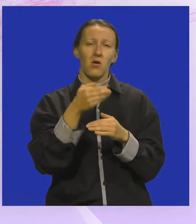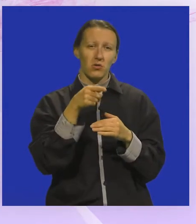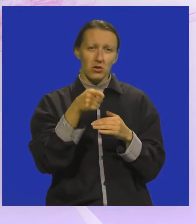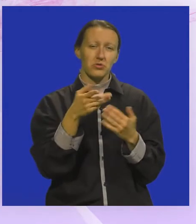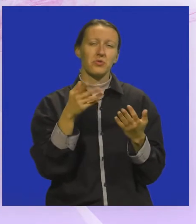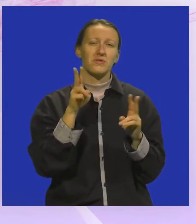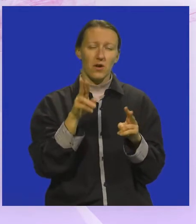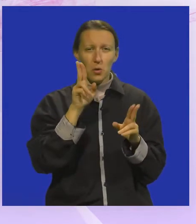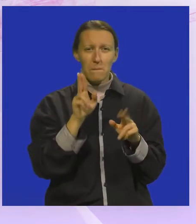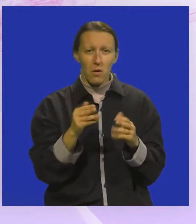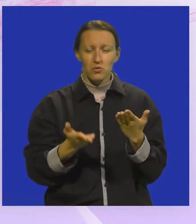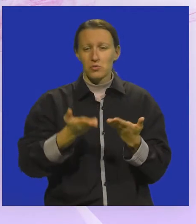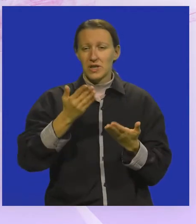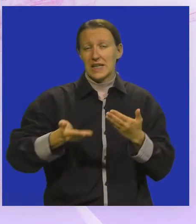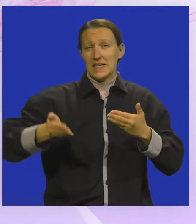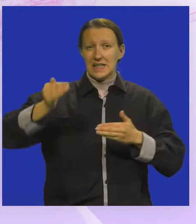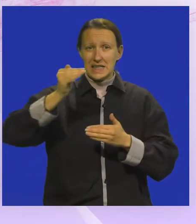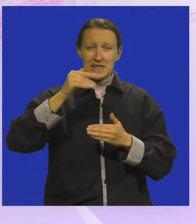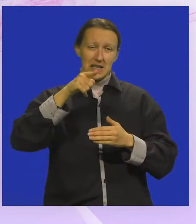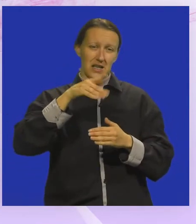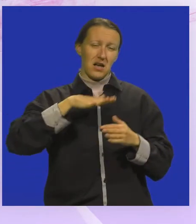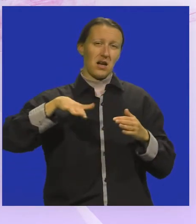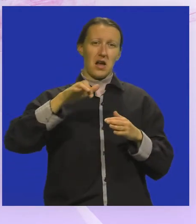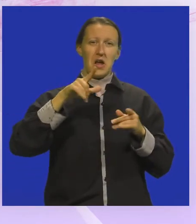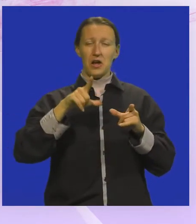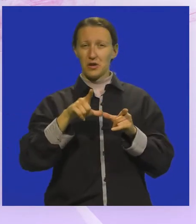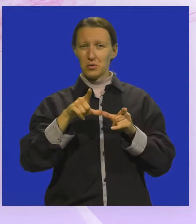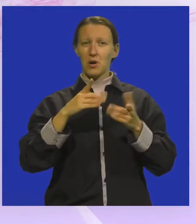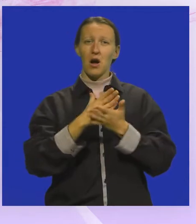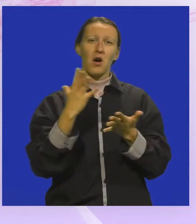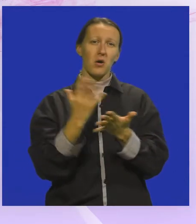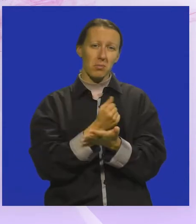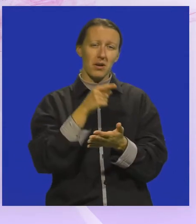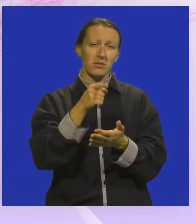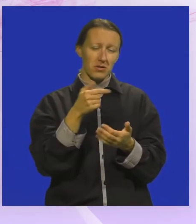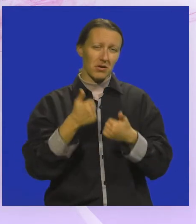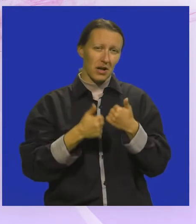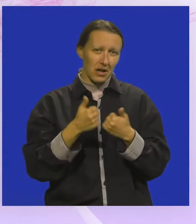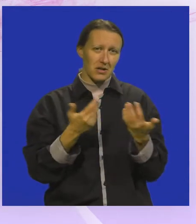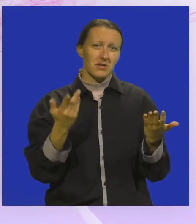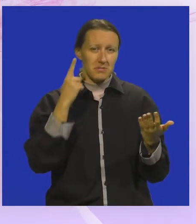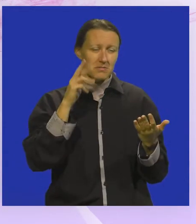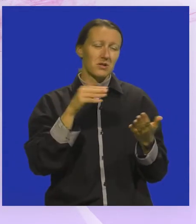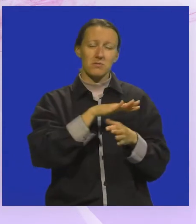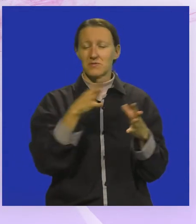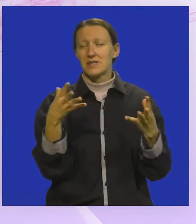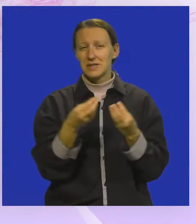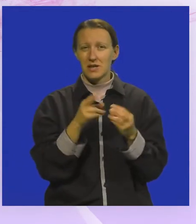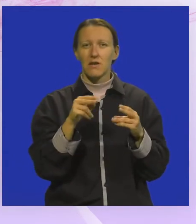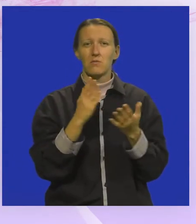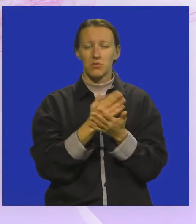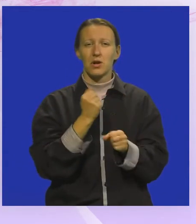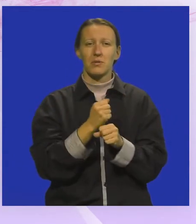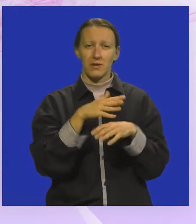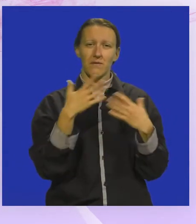zaista moći uzdignuti iznad tog nacionalnog okvira na Evropski. Ako pobjedimo na tom natjecanju, pa mislim da ćemo svi zajedno stvarno moći